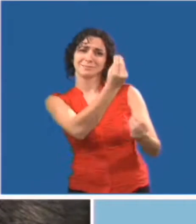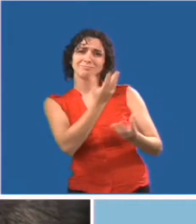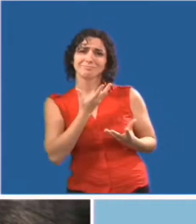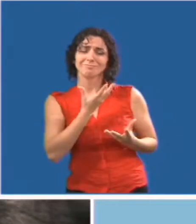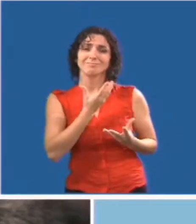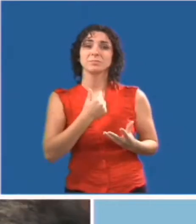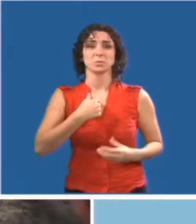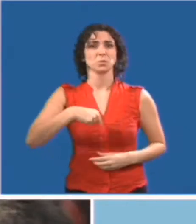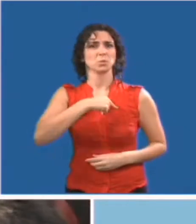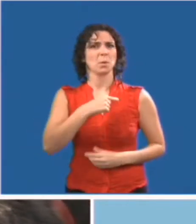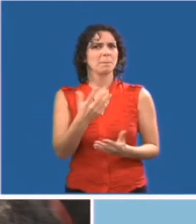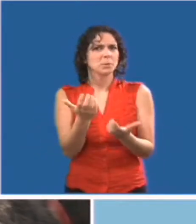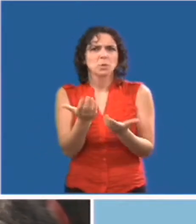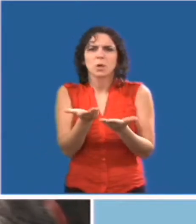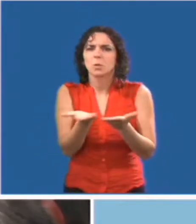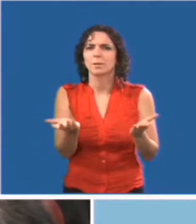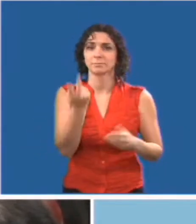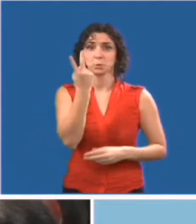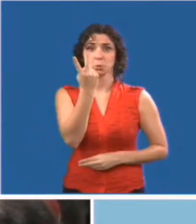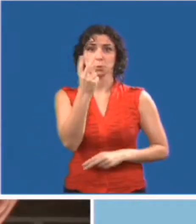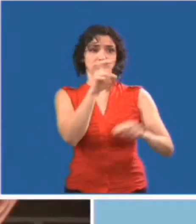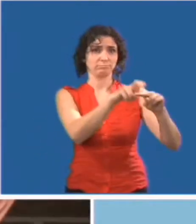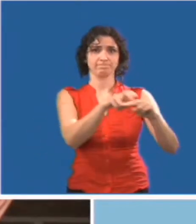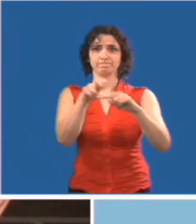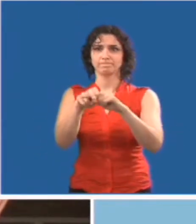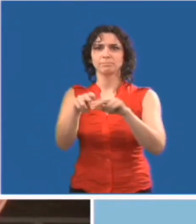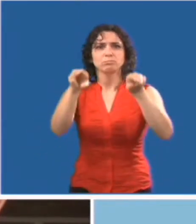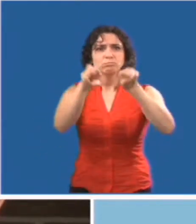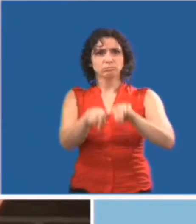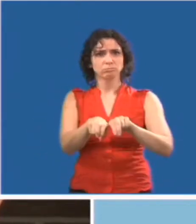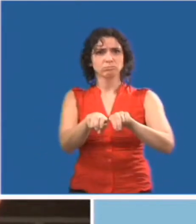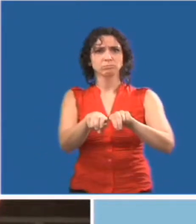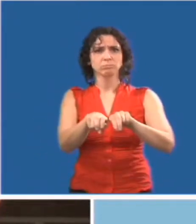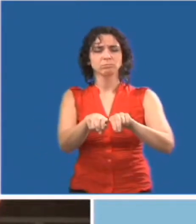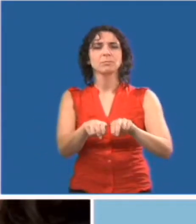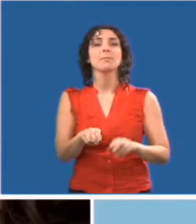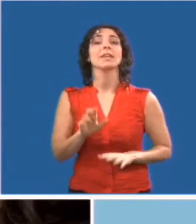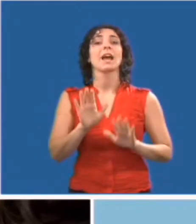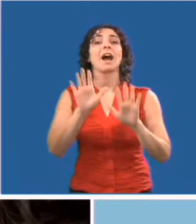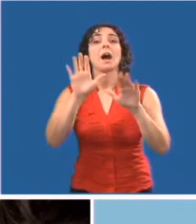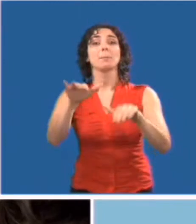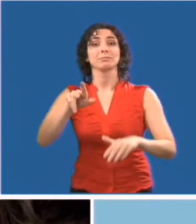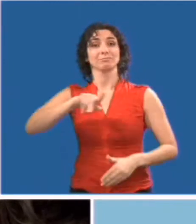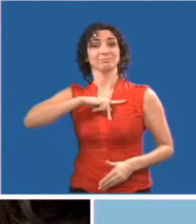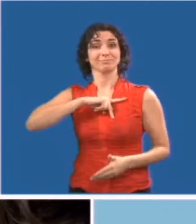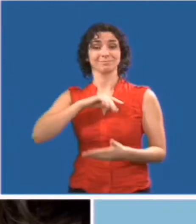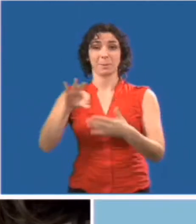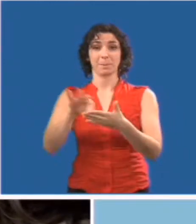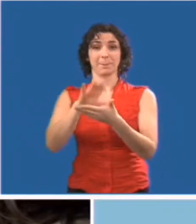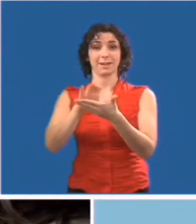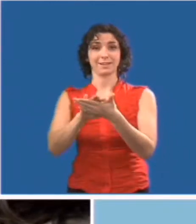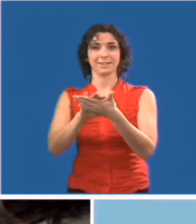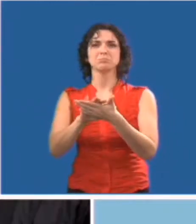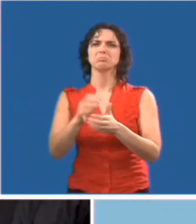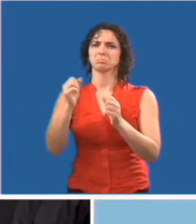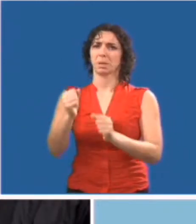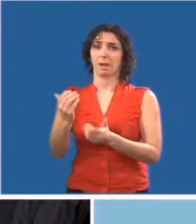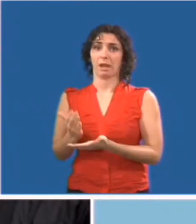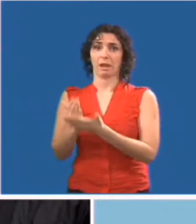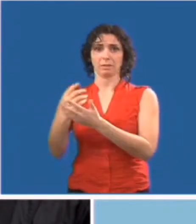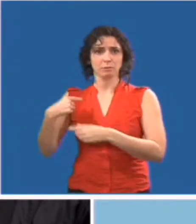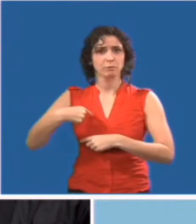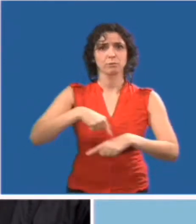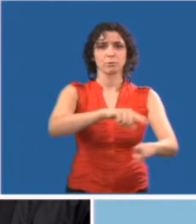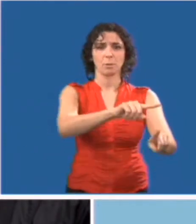concert est gratuit. Merci de nous l'avoir fait savoir. Nous avons seulement besoin d'aide pour trouver deux sièges côte à côte et mon